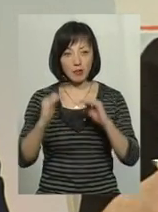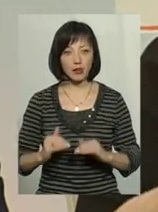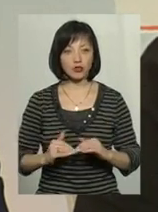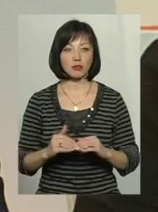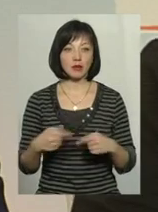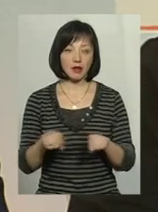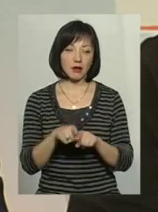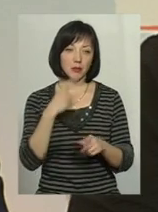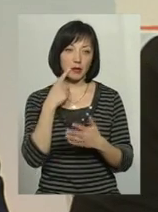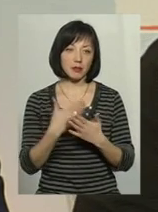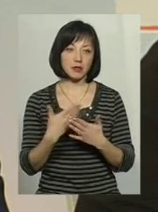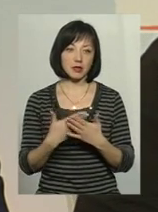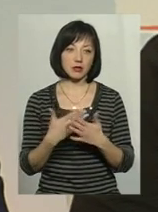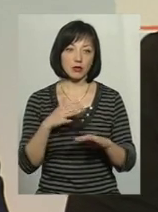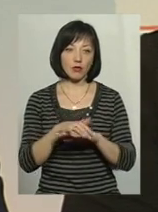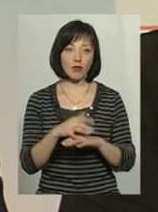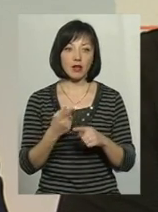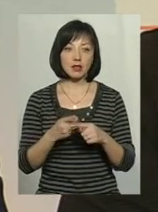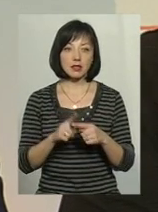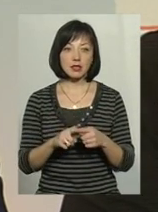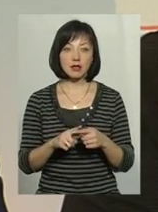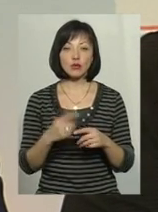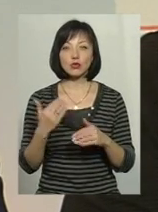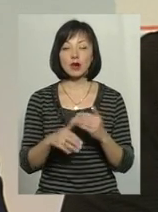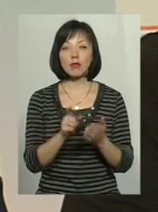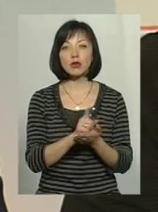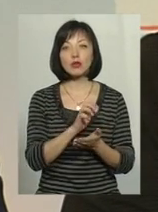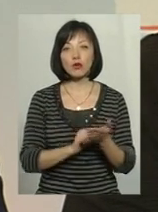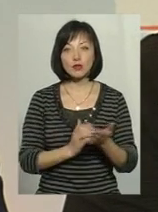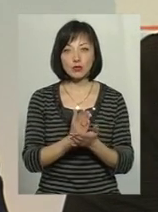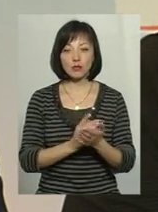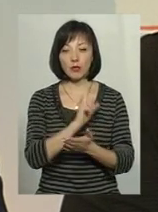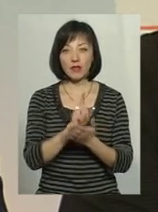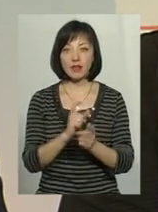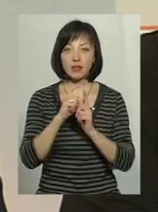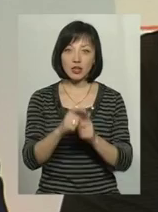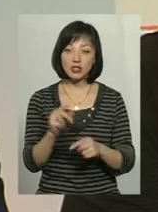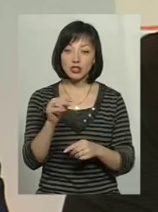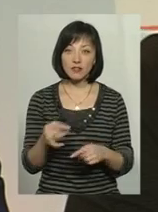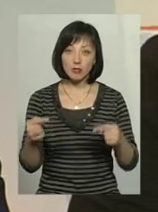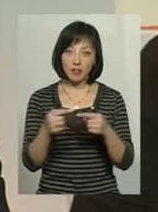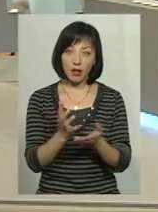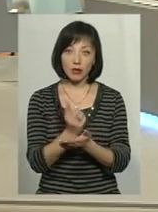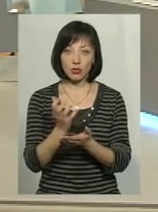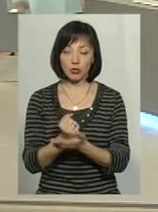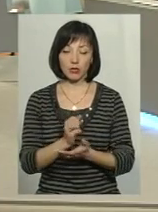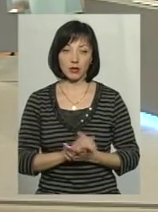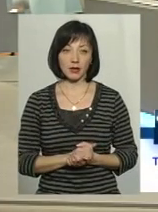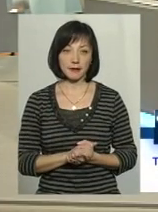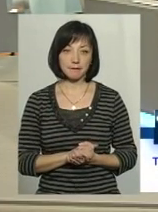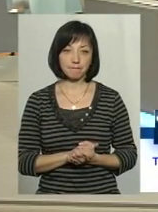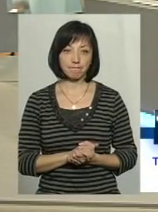Ми так приблизно вже прикидувалися, є. Це вже органи фіскальної служби повинні дати відповідь, чи відповідали ці доходи, чи не відповідали.